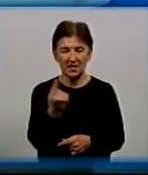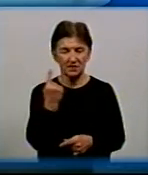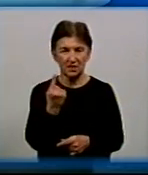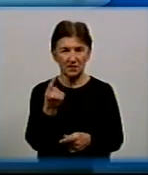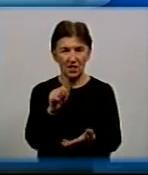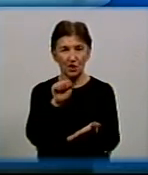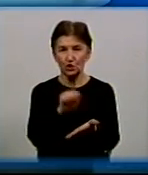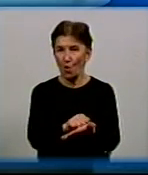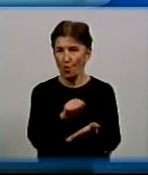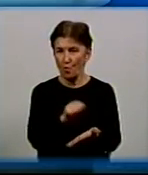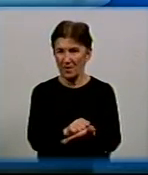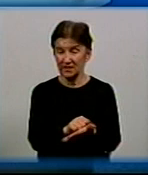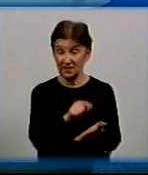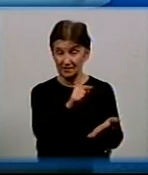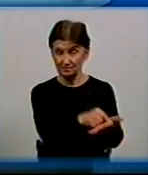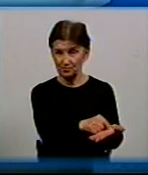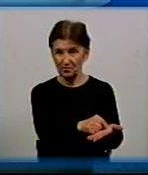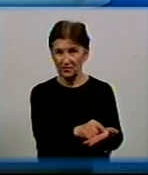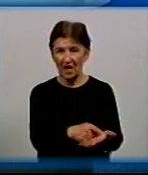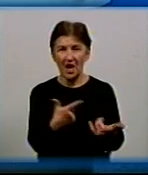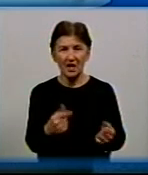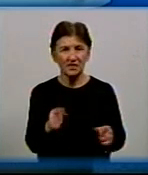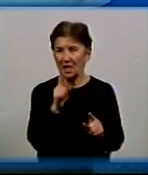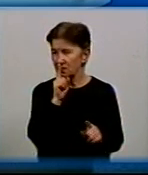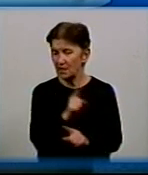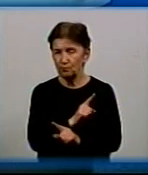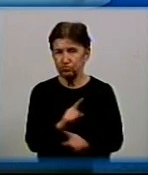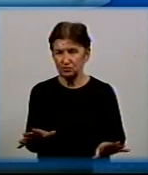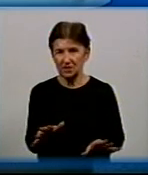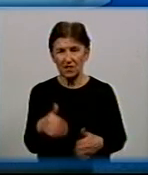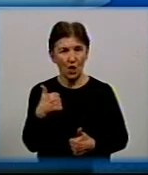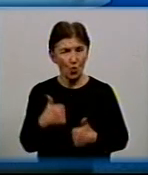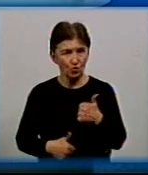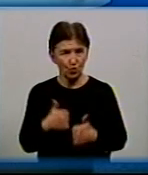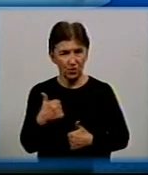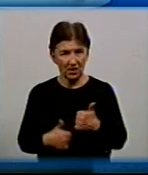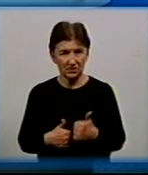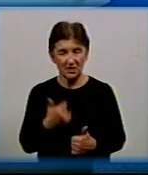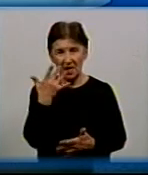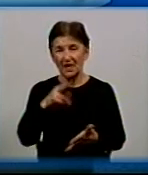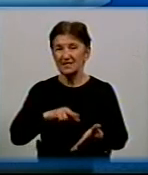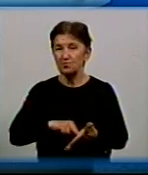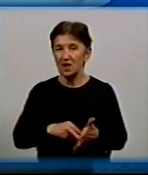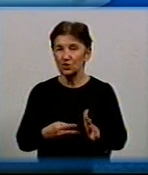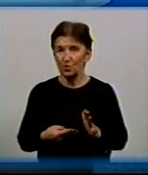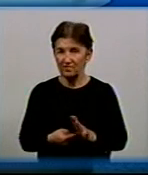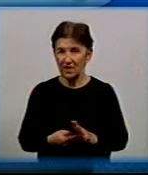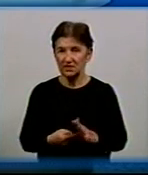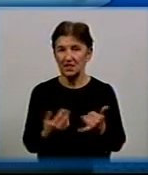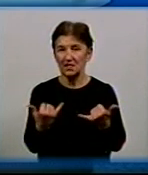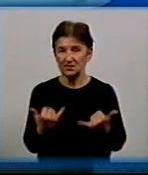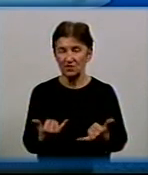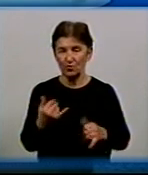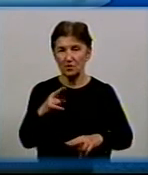на це підприємство, де не буде конкуренції, і в відповідності до цього документа спланувати, наприклад, сьогодні